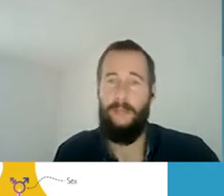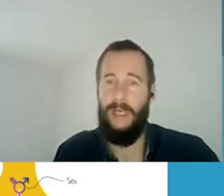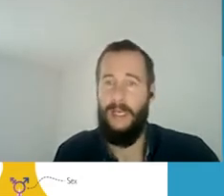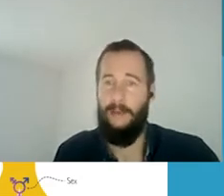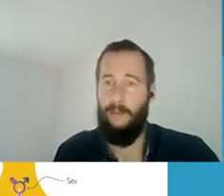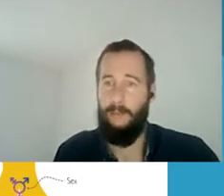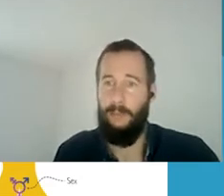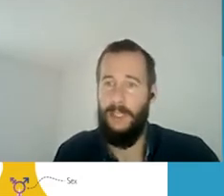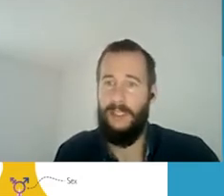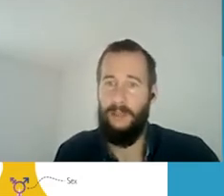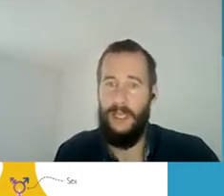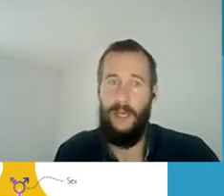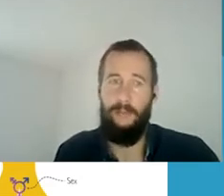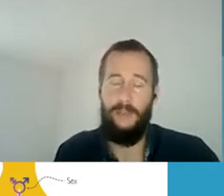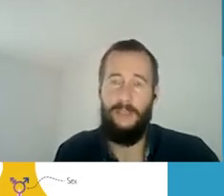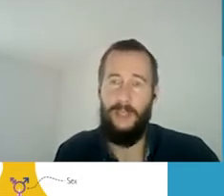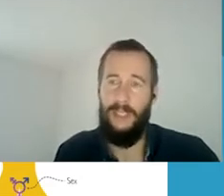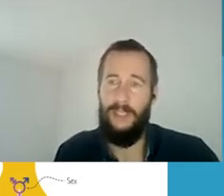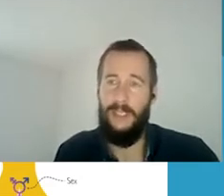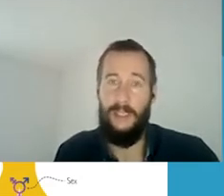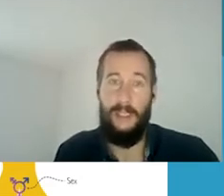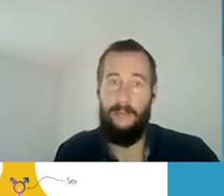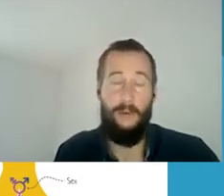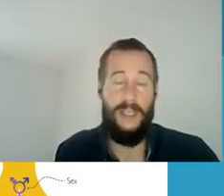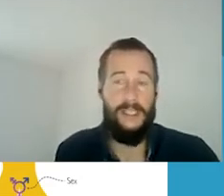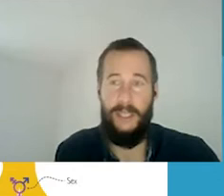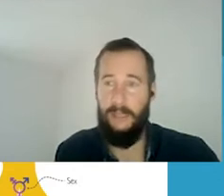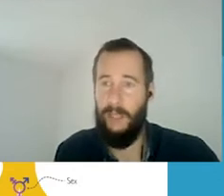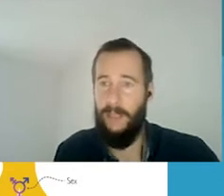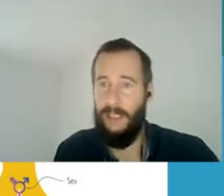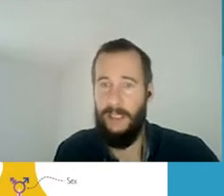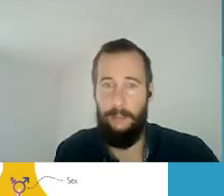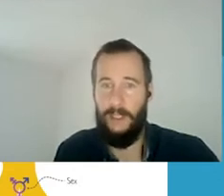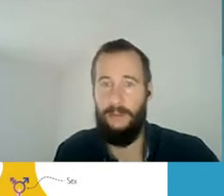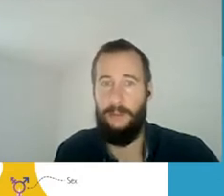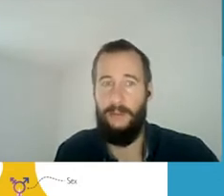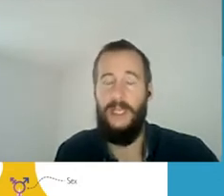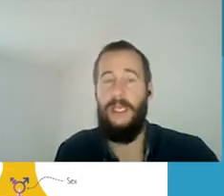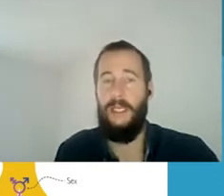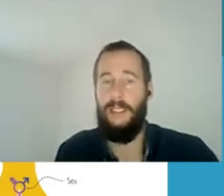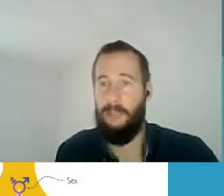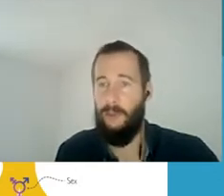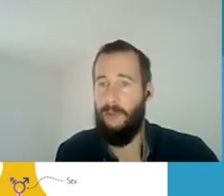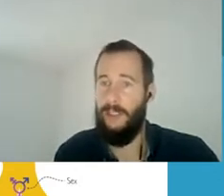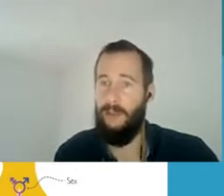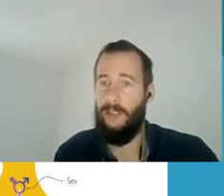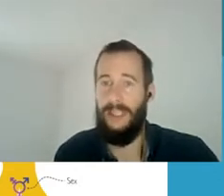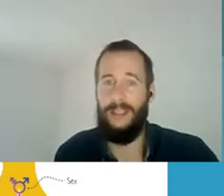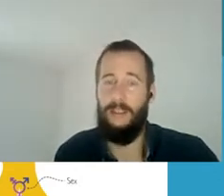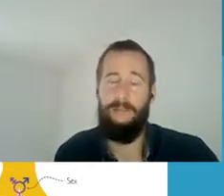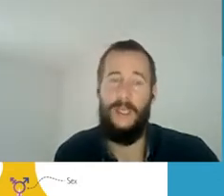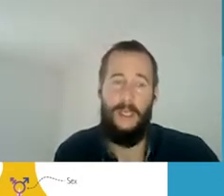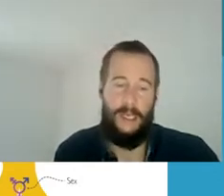ko ėmėmės, taip pat vyko keletą mokomųjų programų. Nesutikras, ar jau pabaigėme